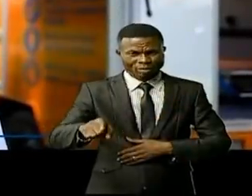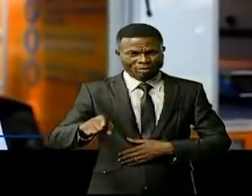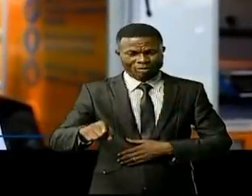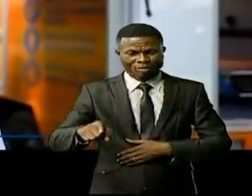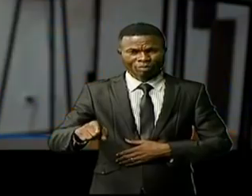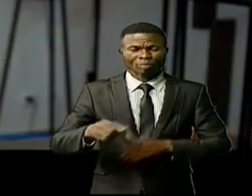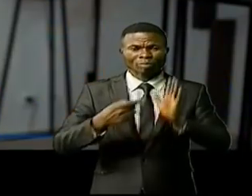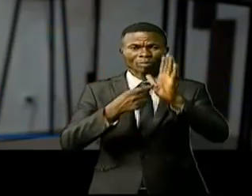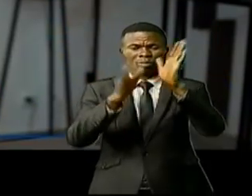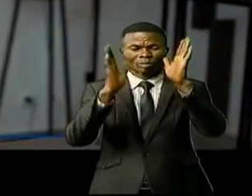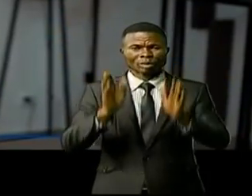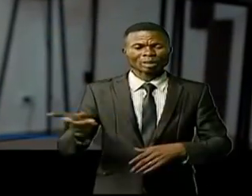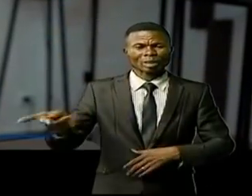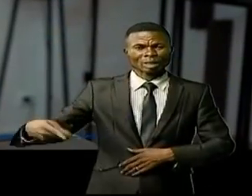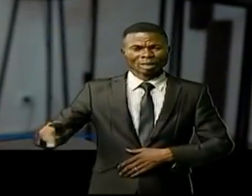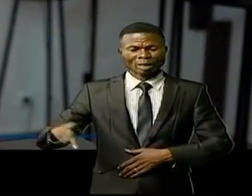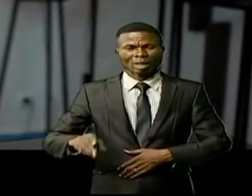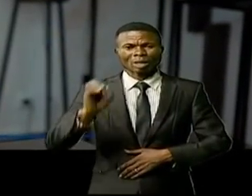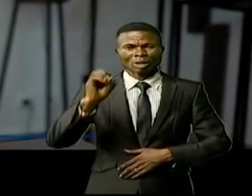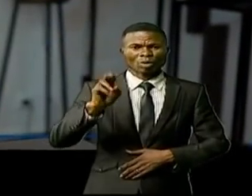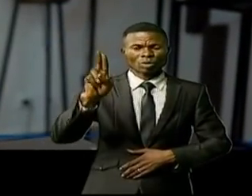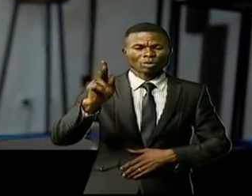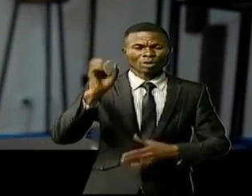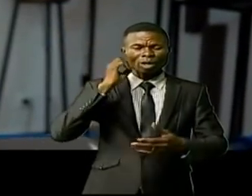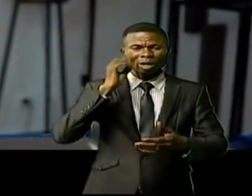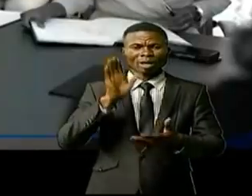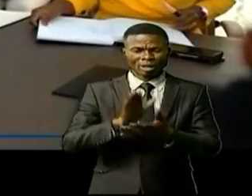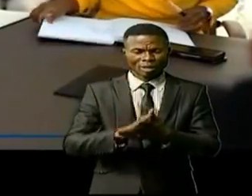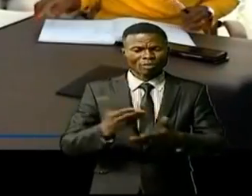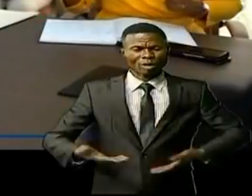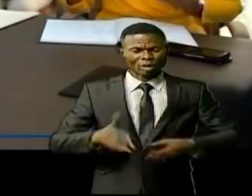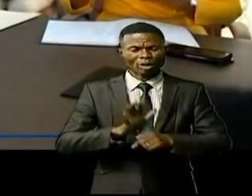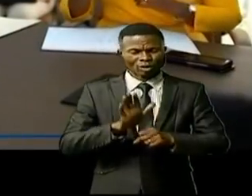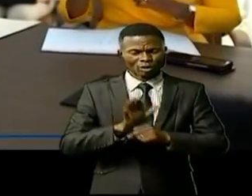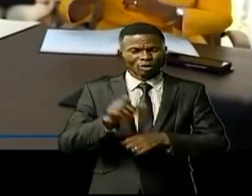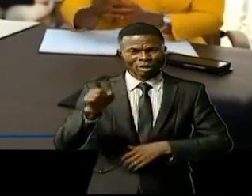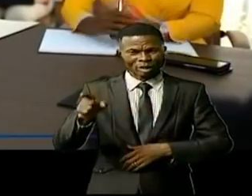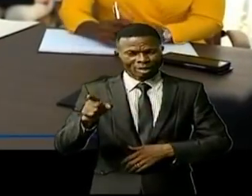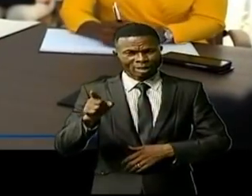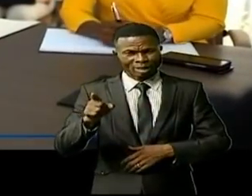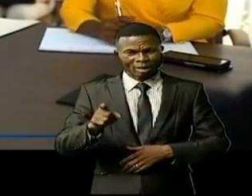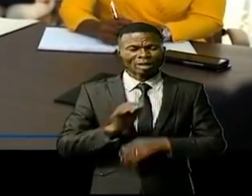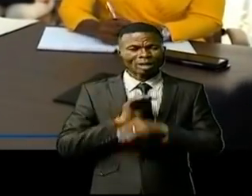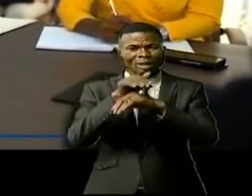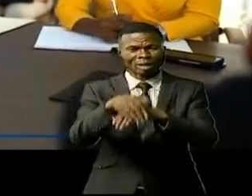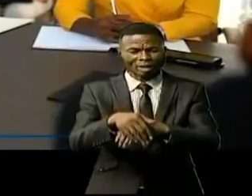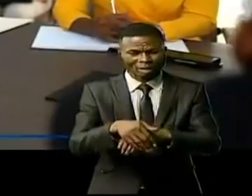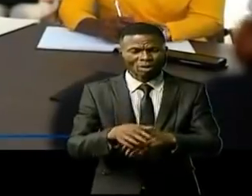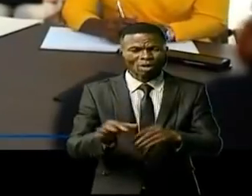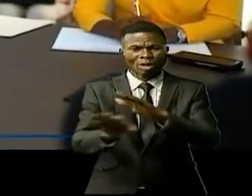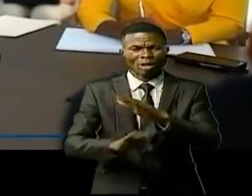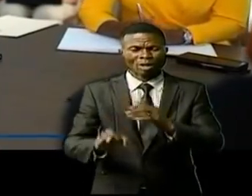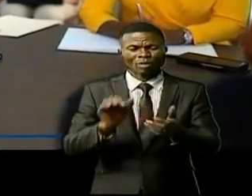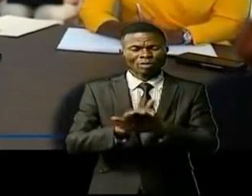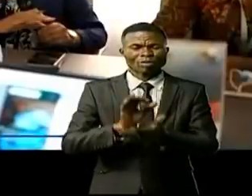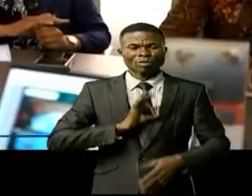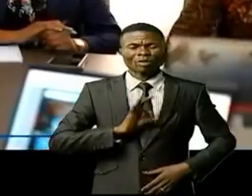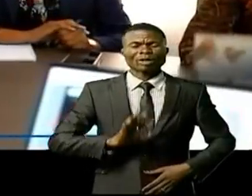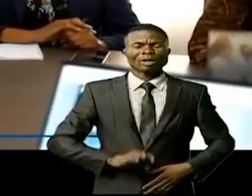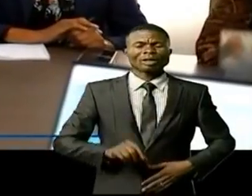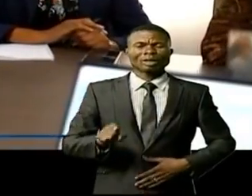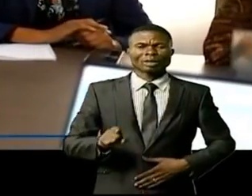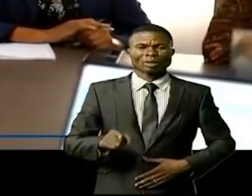La représentante régionale de l'ONU Femmes a également apprécié à sa juste valeur l'engagement de la fondation Denise Nyaker ou